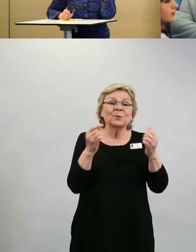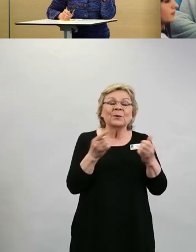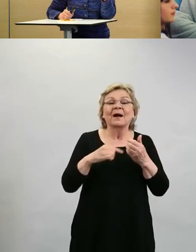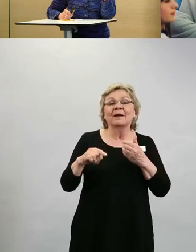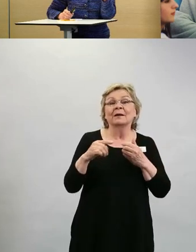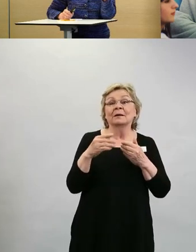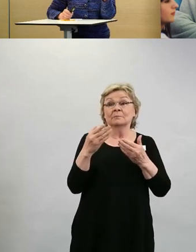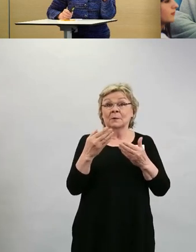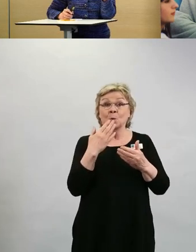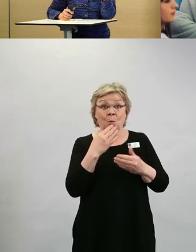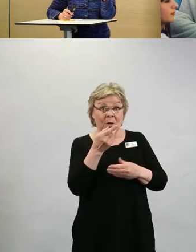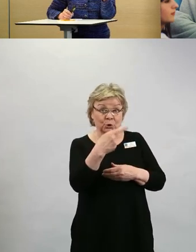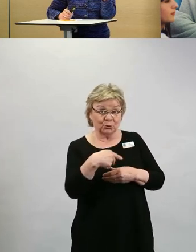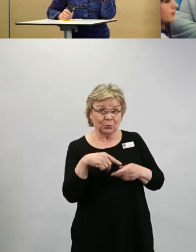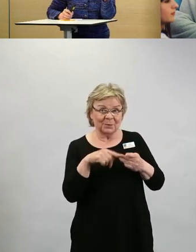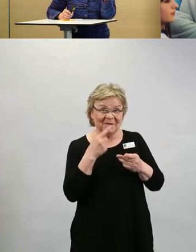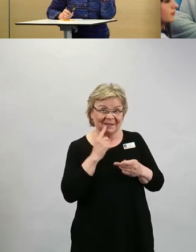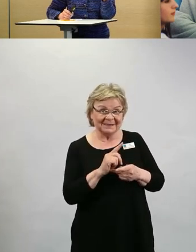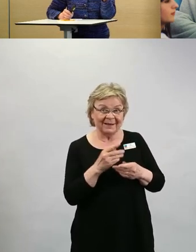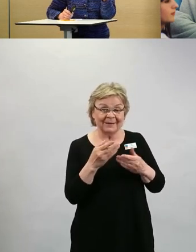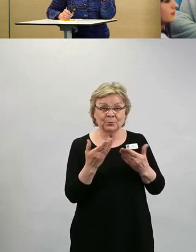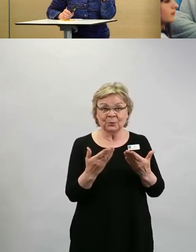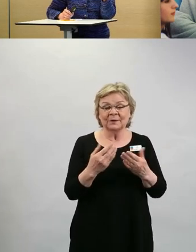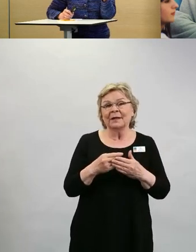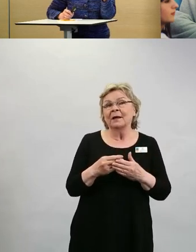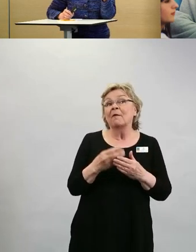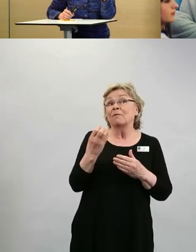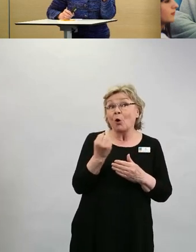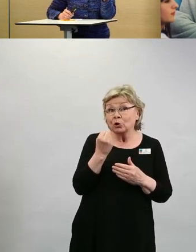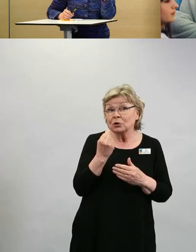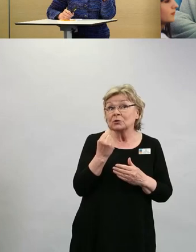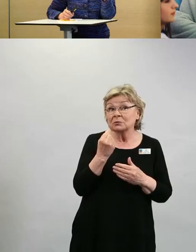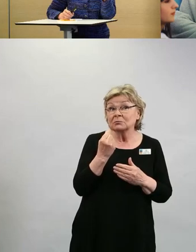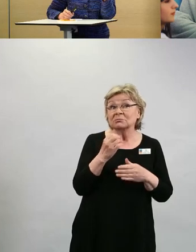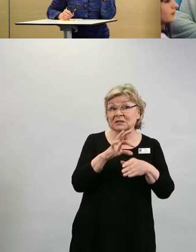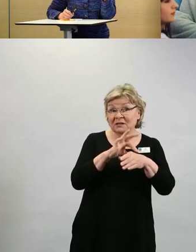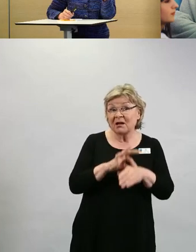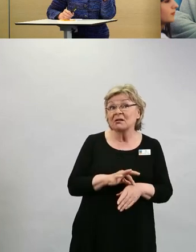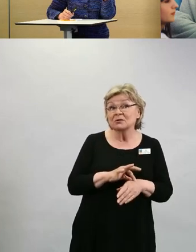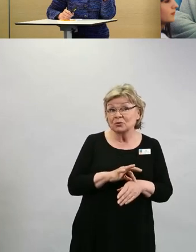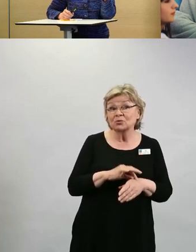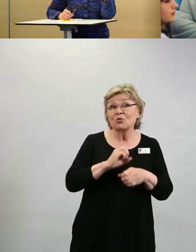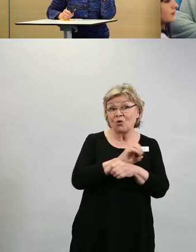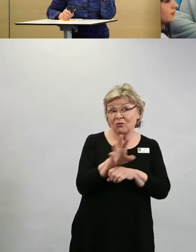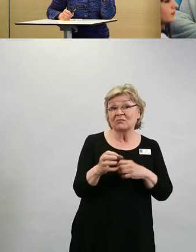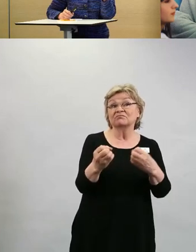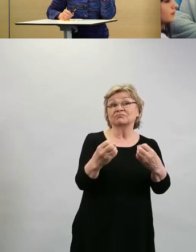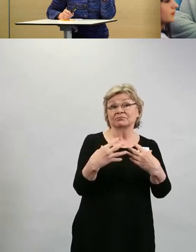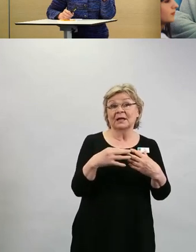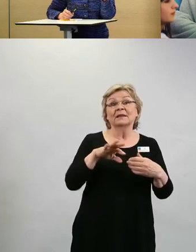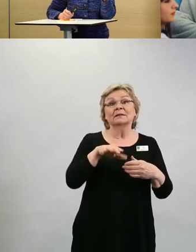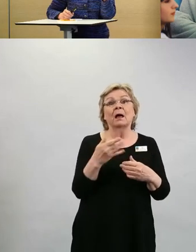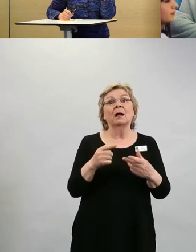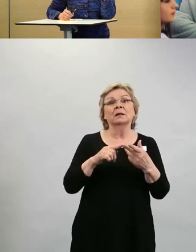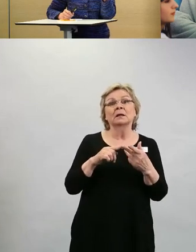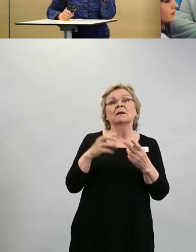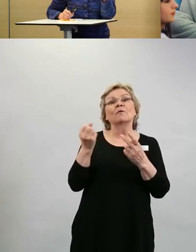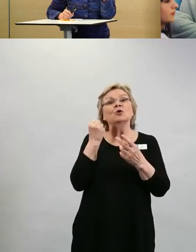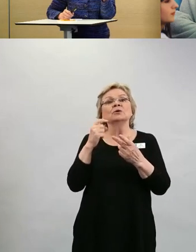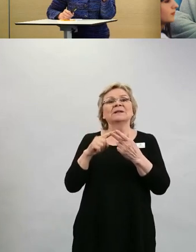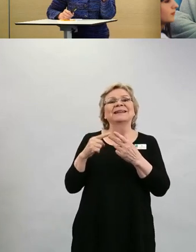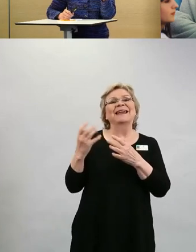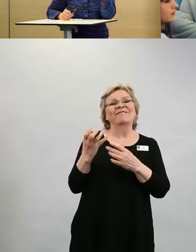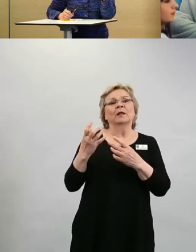kysyjälle on se, että voi todella joko sairastua koronaan tai voi saada SARS-koronavirusinfektion.